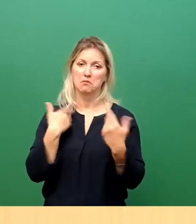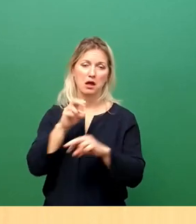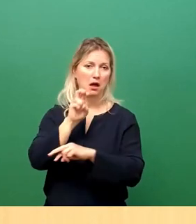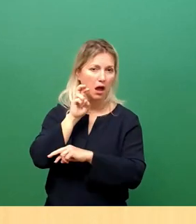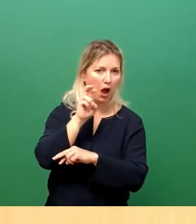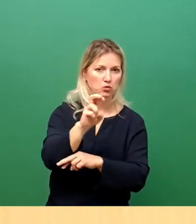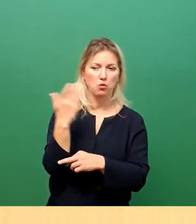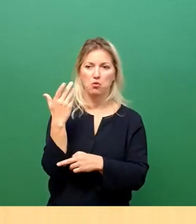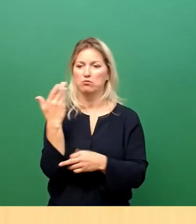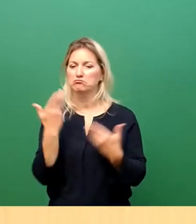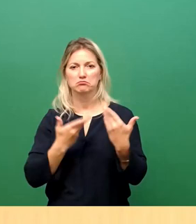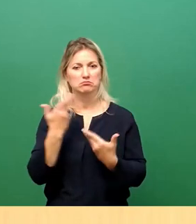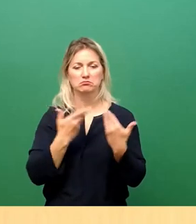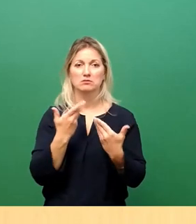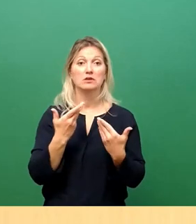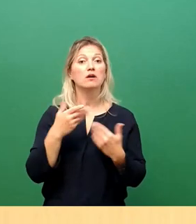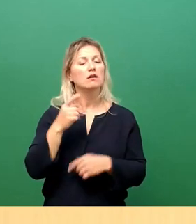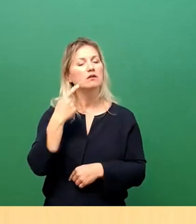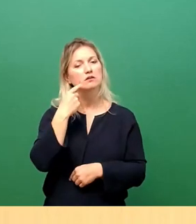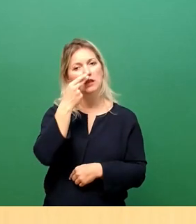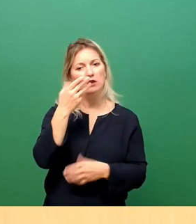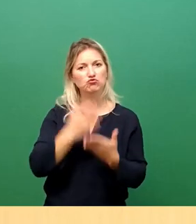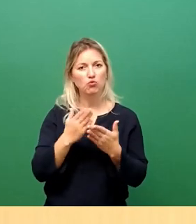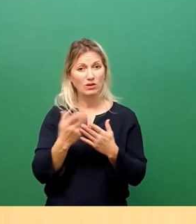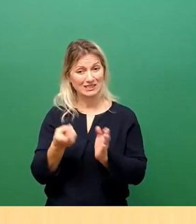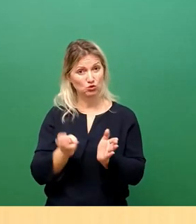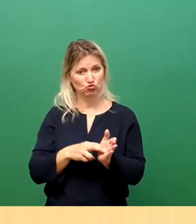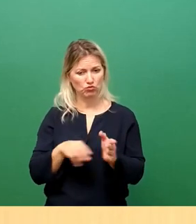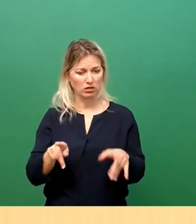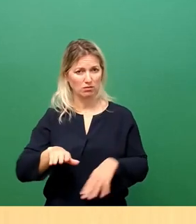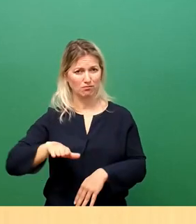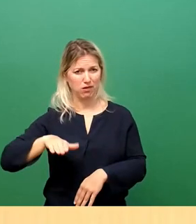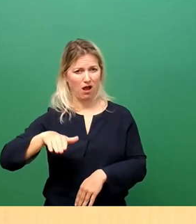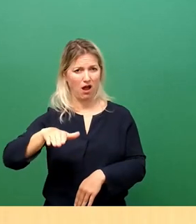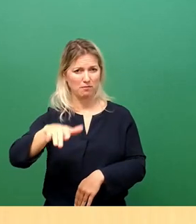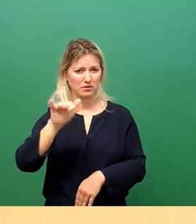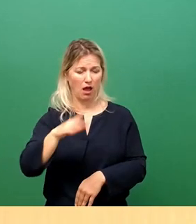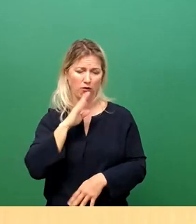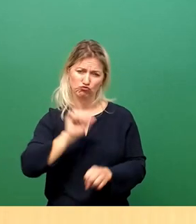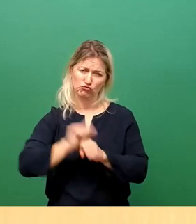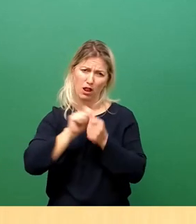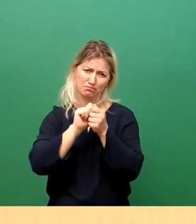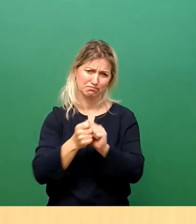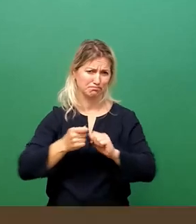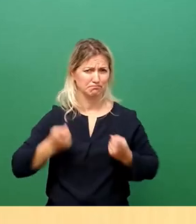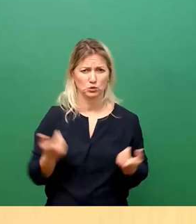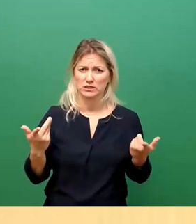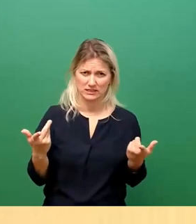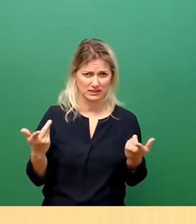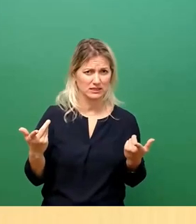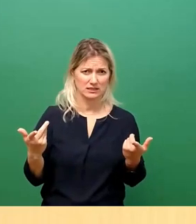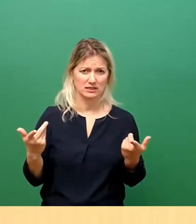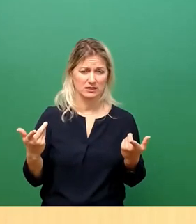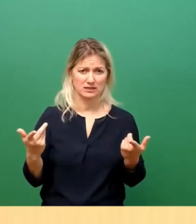fest, dass diese sich in einem katastrophalen Zustand befindet und wir schnell handeln müssen. So, der erste